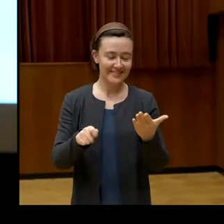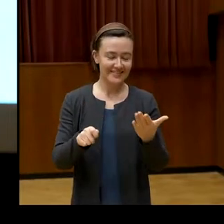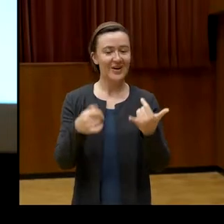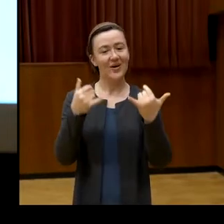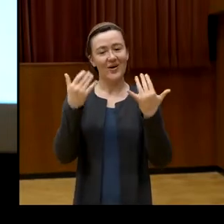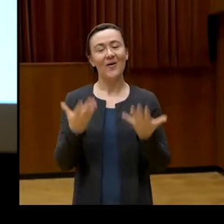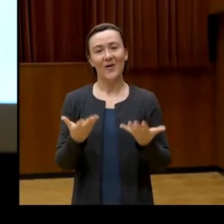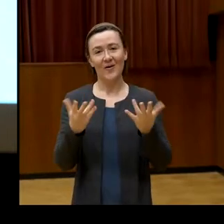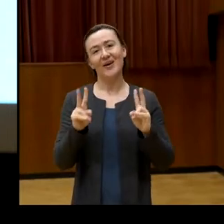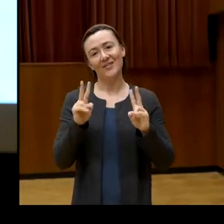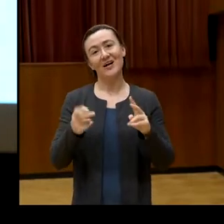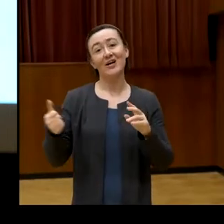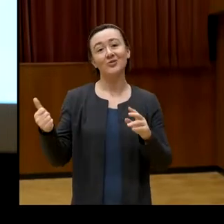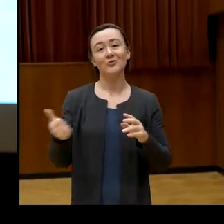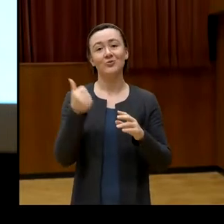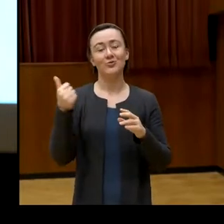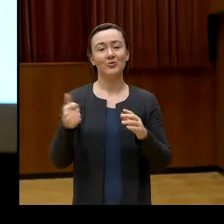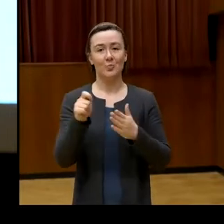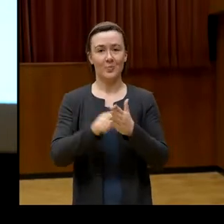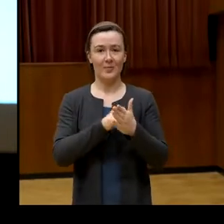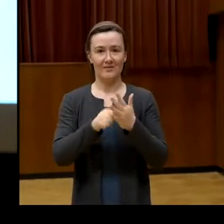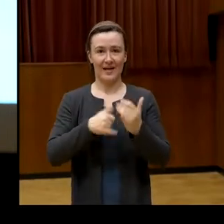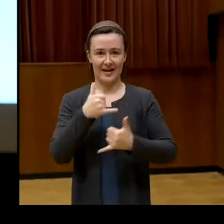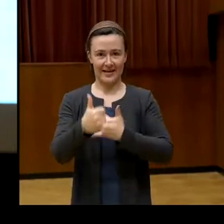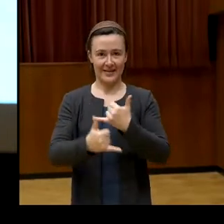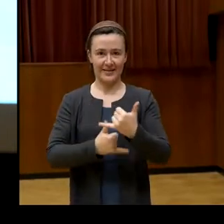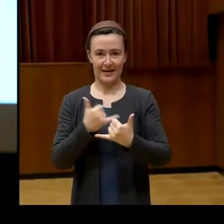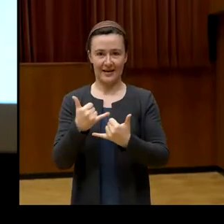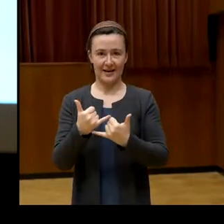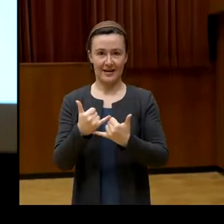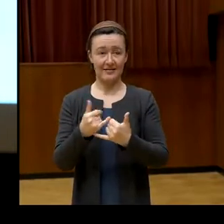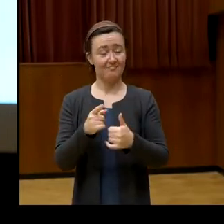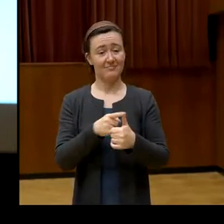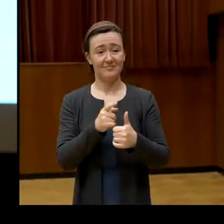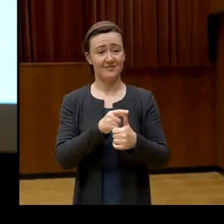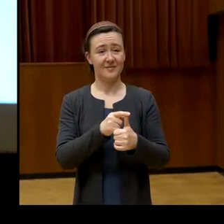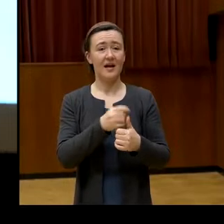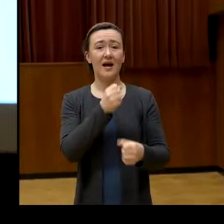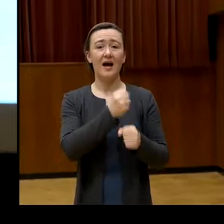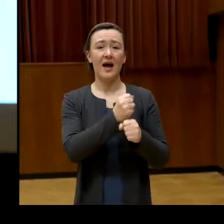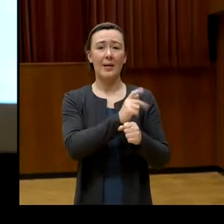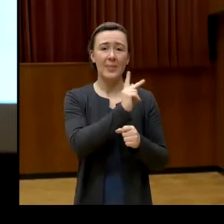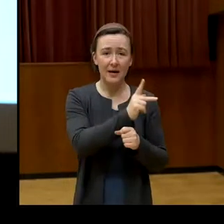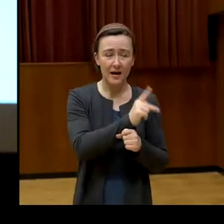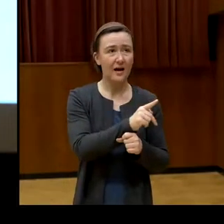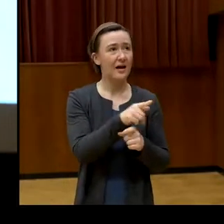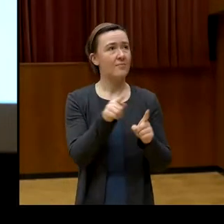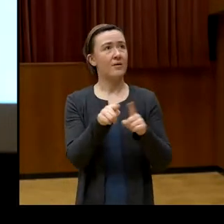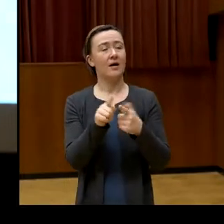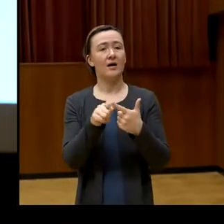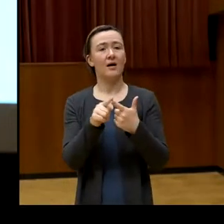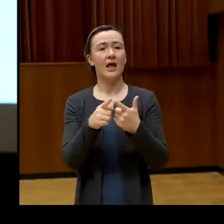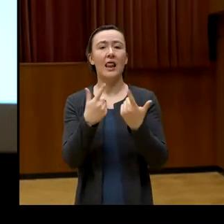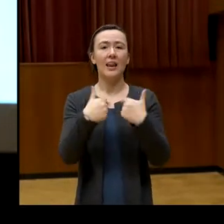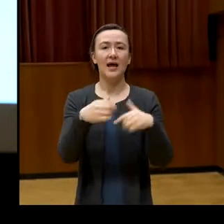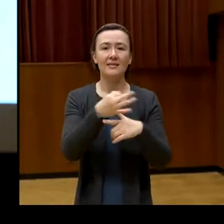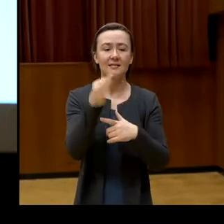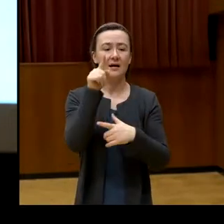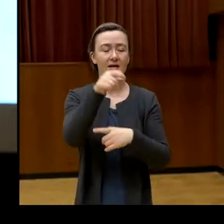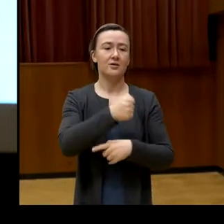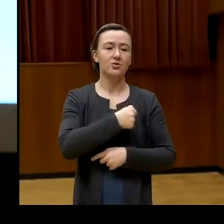Superwahljahr. Von der Arbeiterkammer bis hin zu den Landtagen in Steiermark,